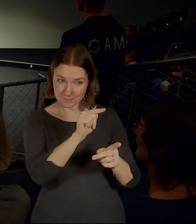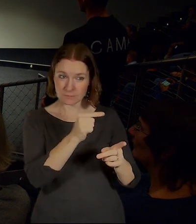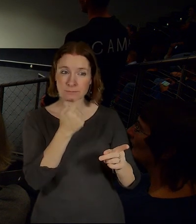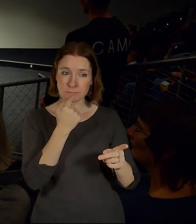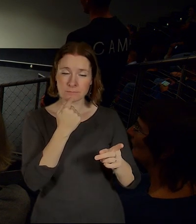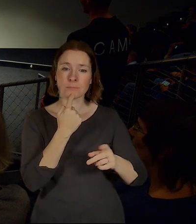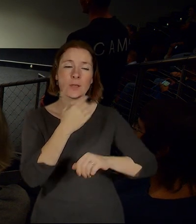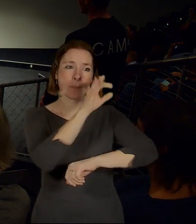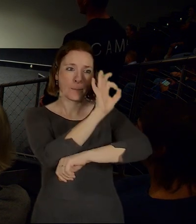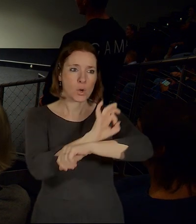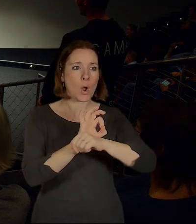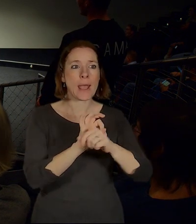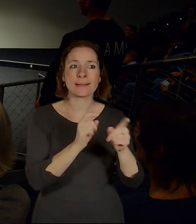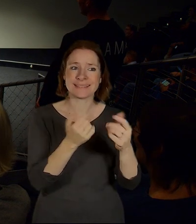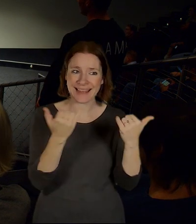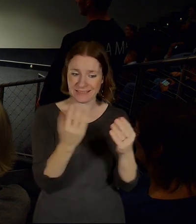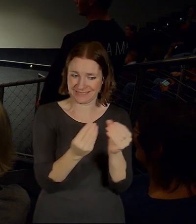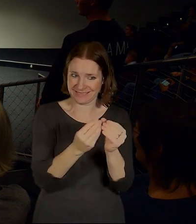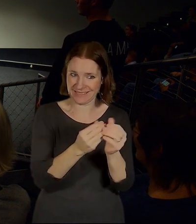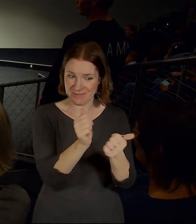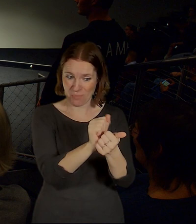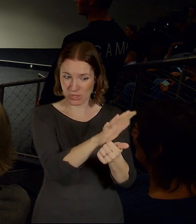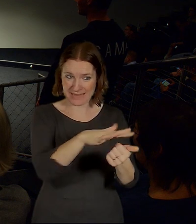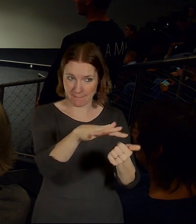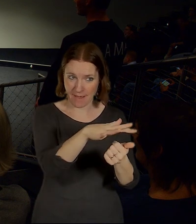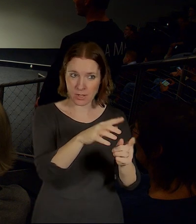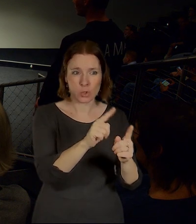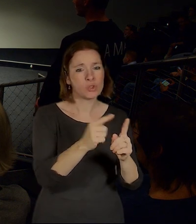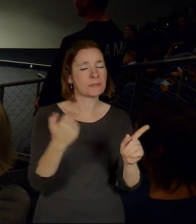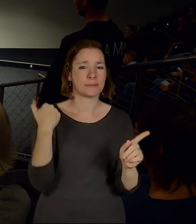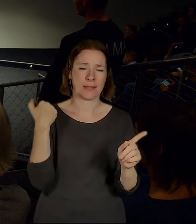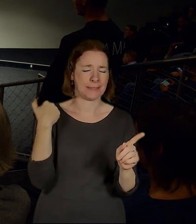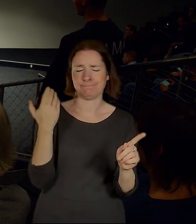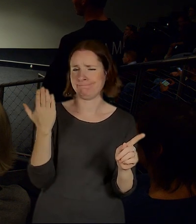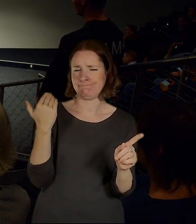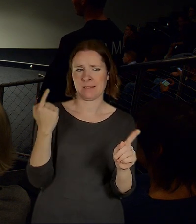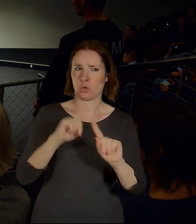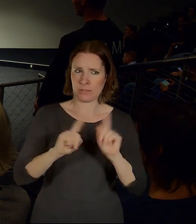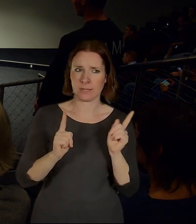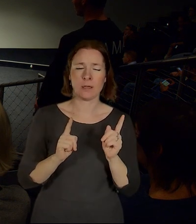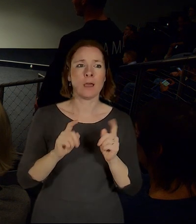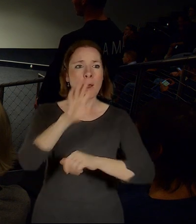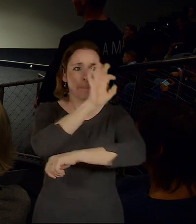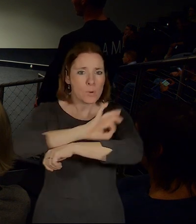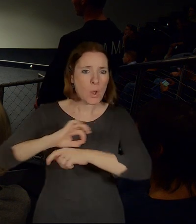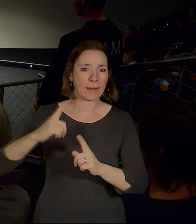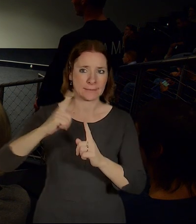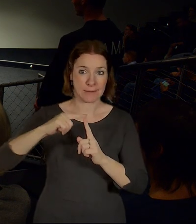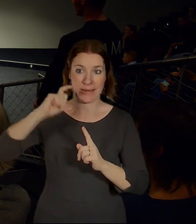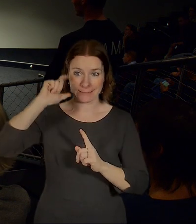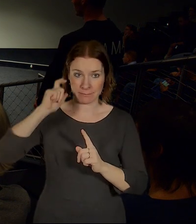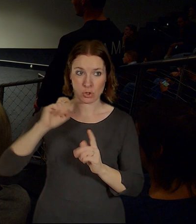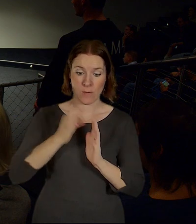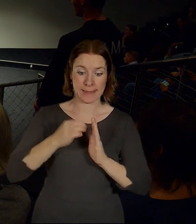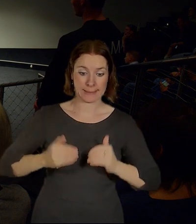už je zase trošku stará. Ten projekt terminálu dříve byl etapovaný na několik etap, pak se od